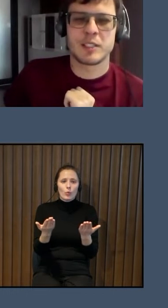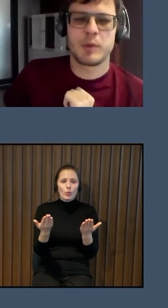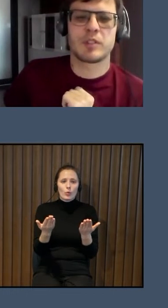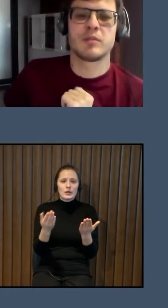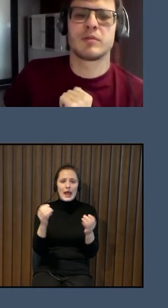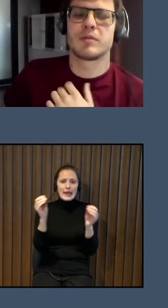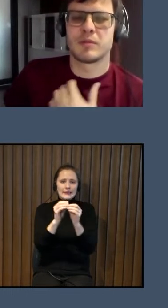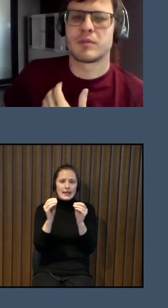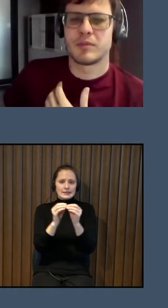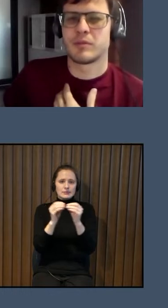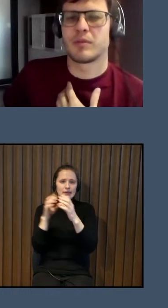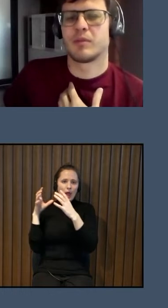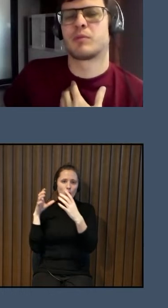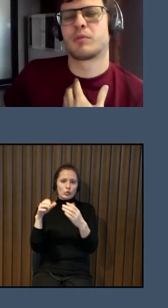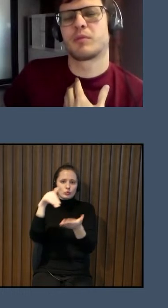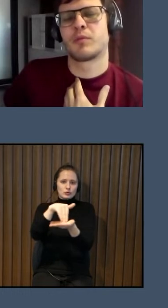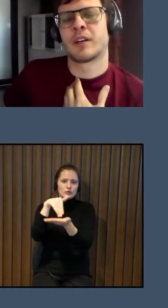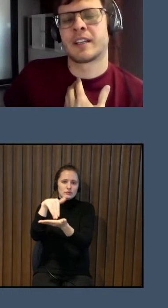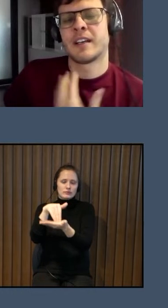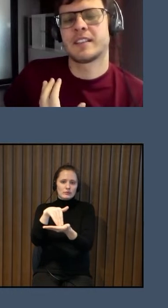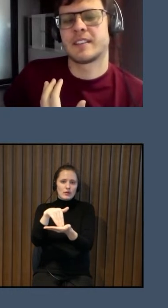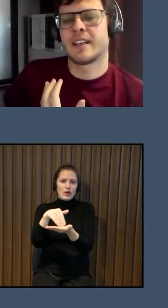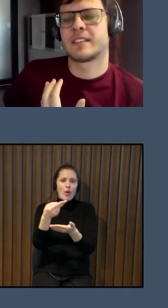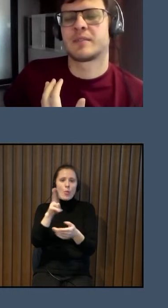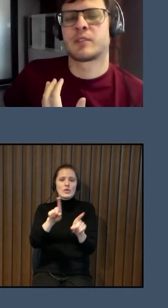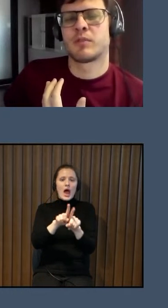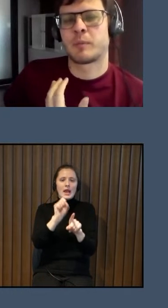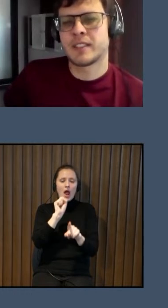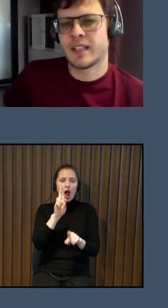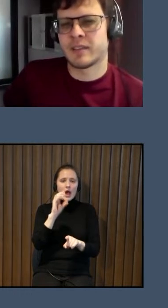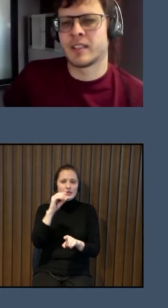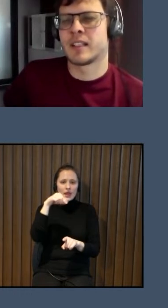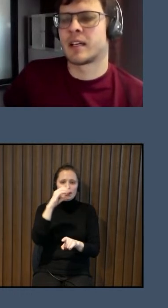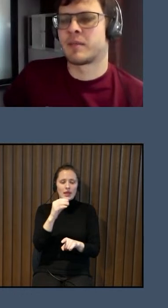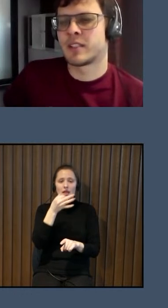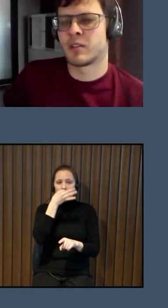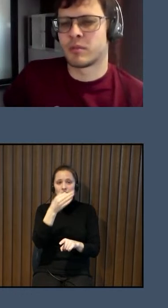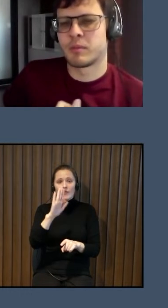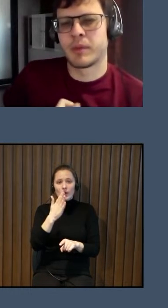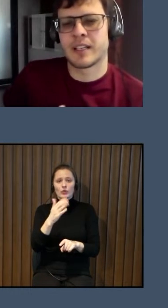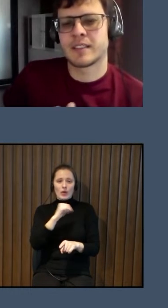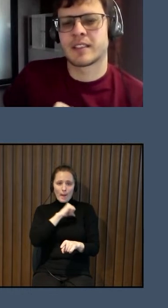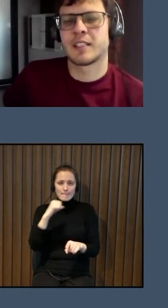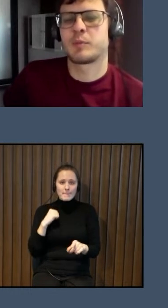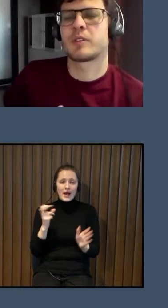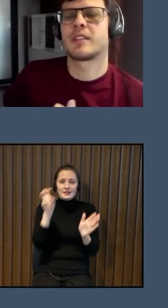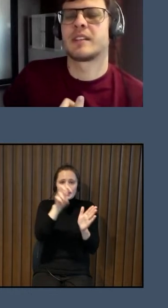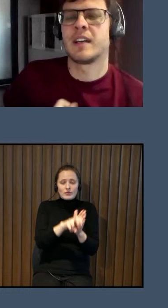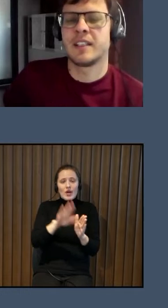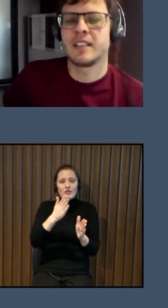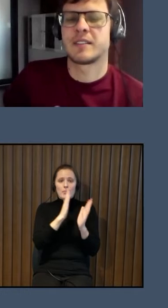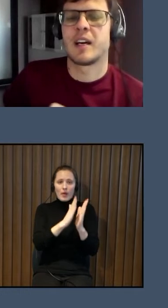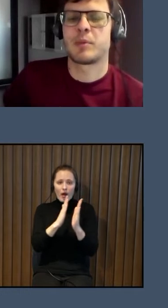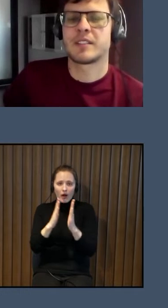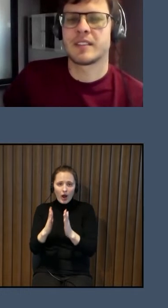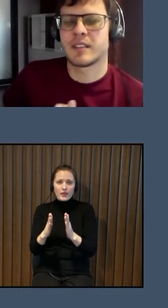desmit transporti un, ko arī Anete teica, vai tu arī pastāvīgi iekāp, vai tev pie katra transporta